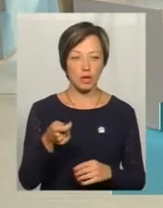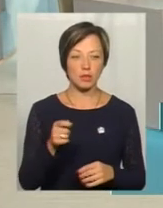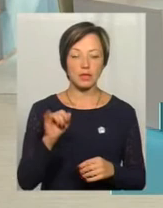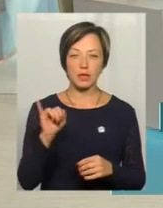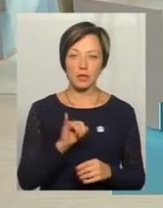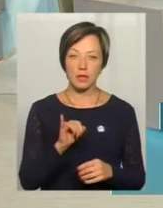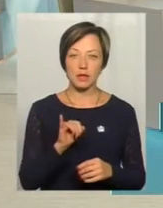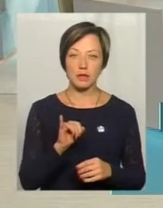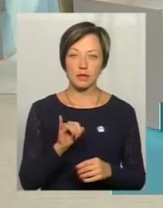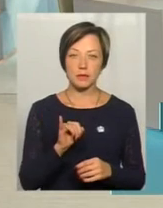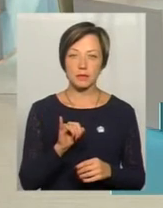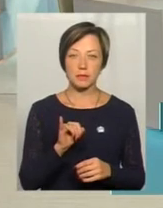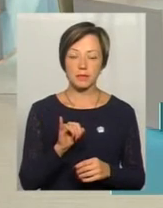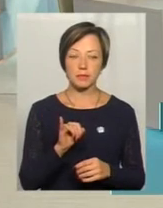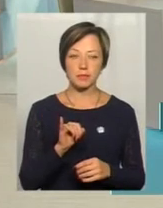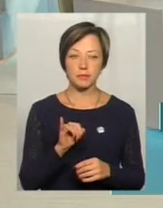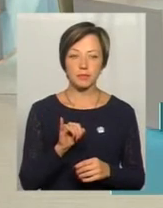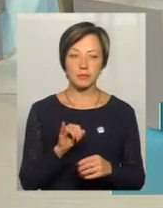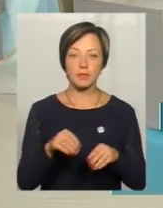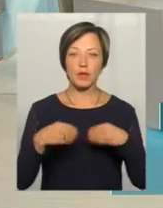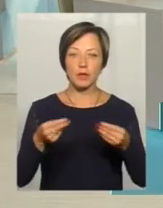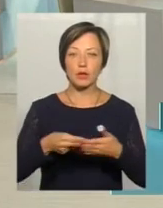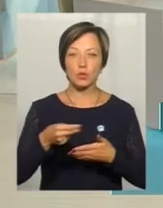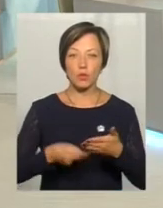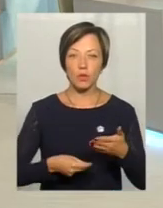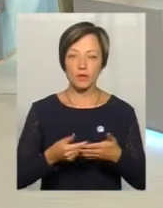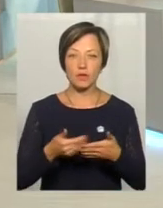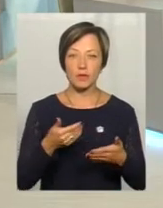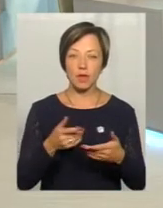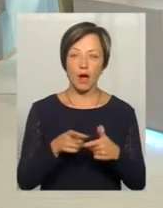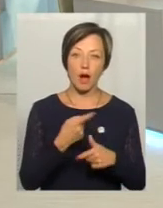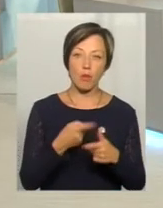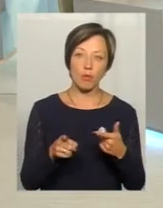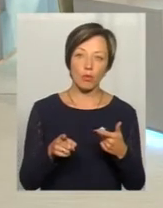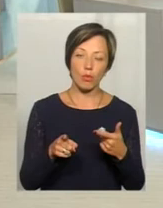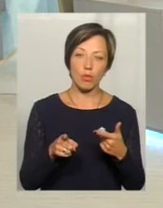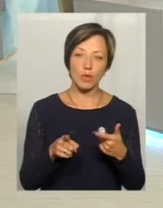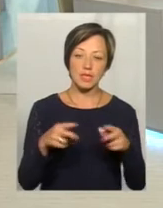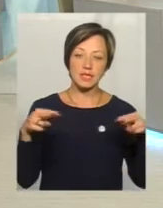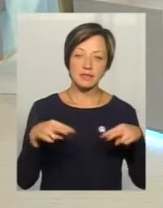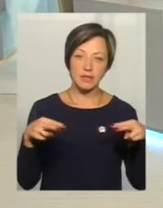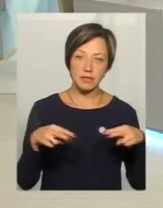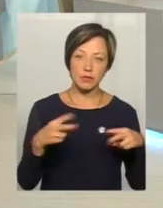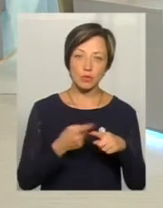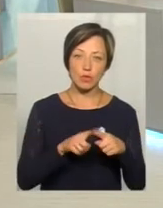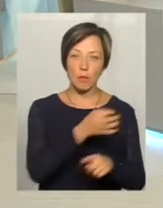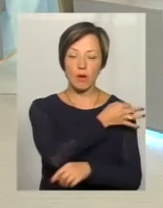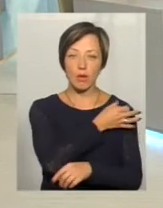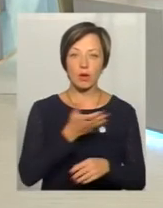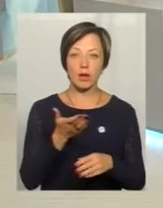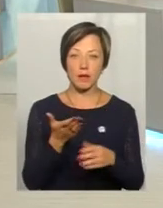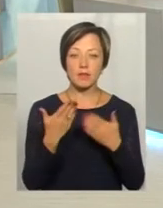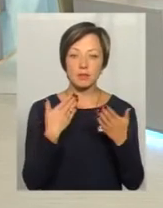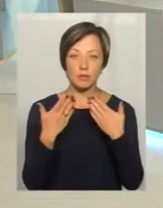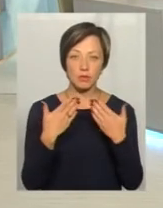надати довідку від, або як свідка цього майора, з